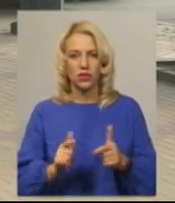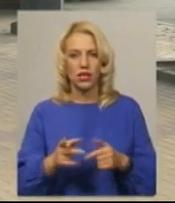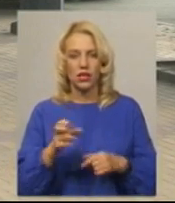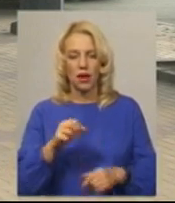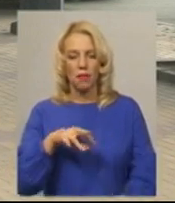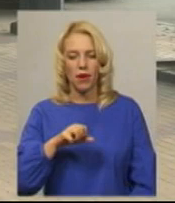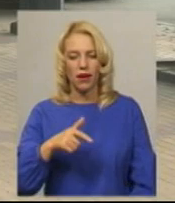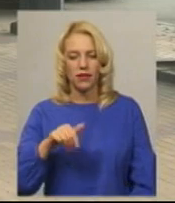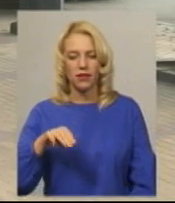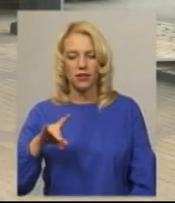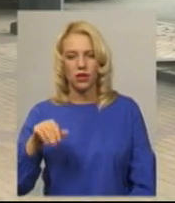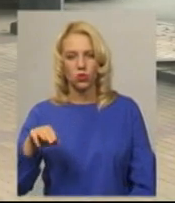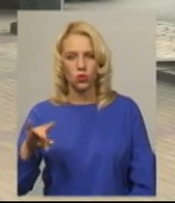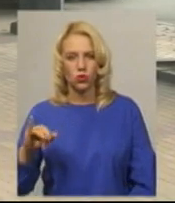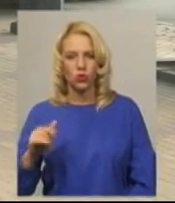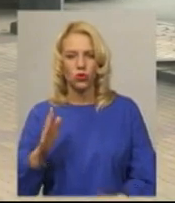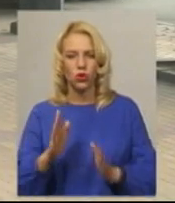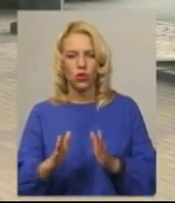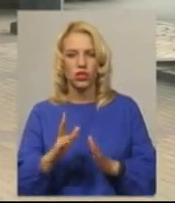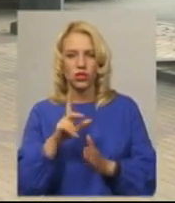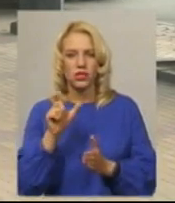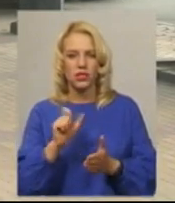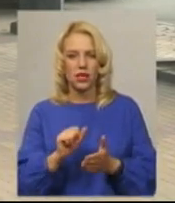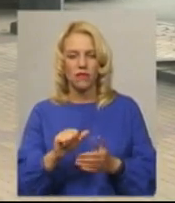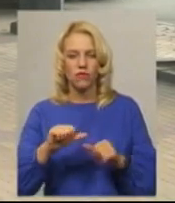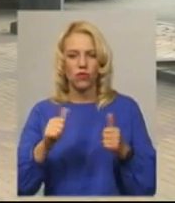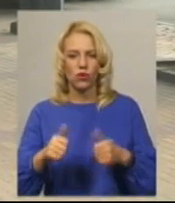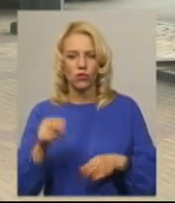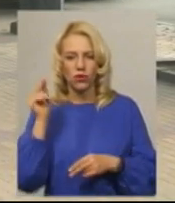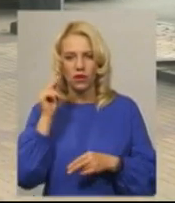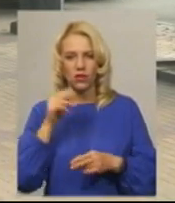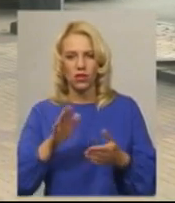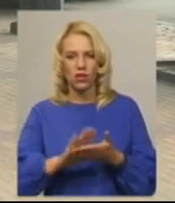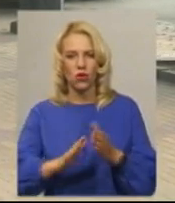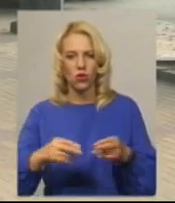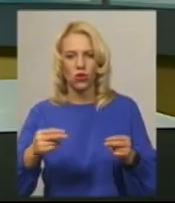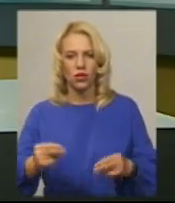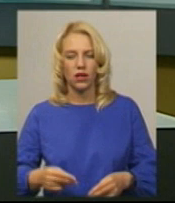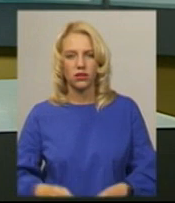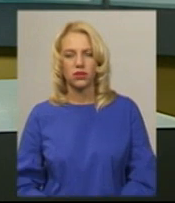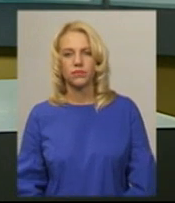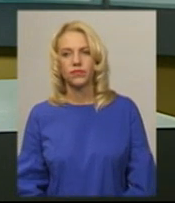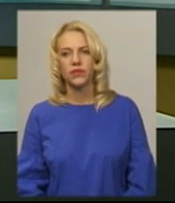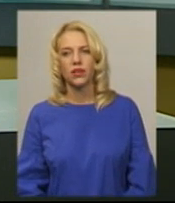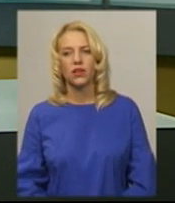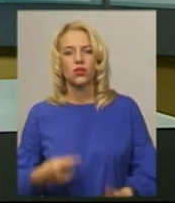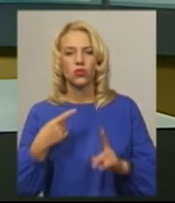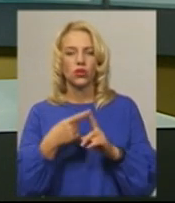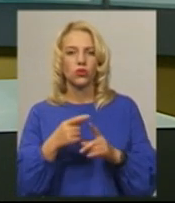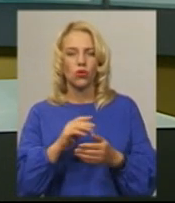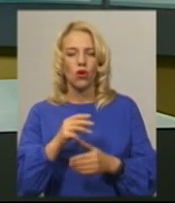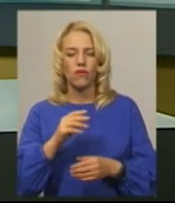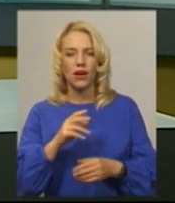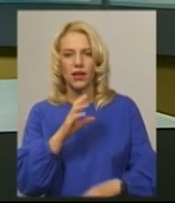магістратуру, але лише за формою навчання контракт. Додаткова сесія